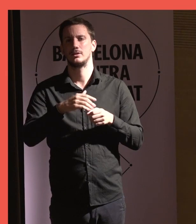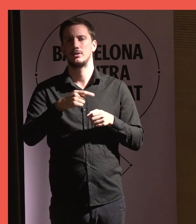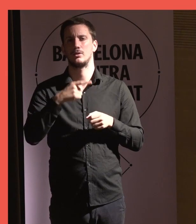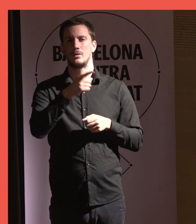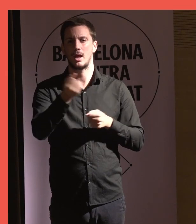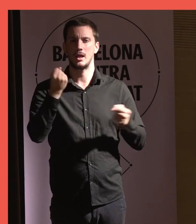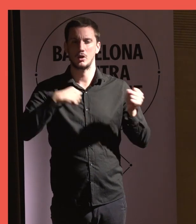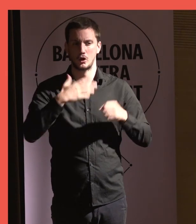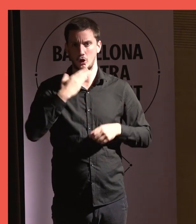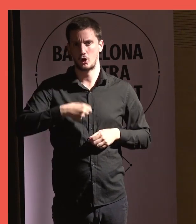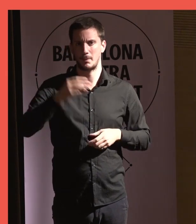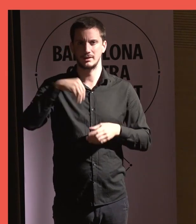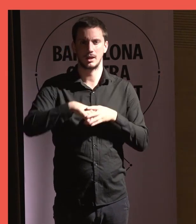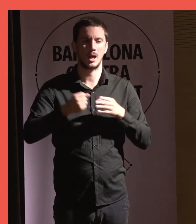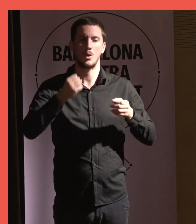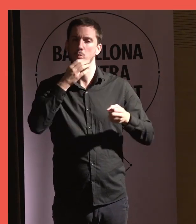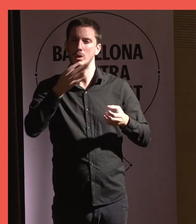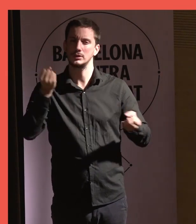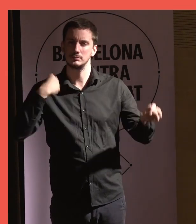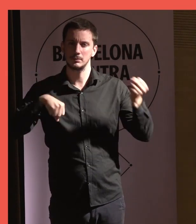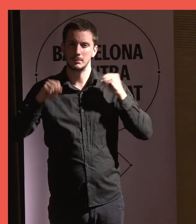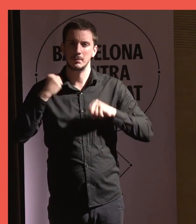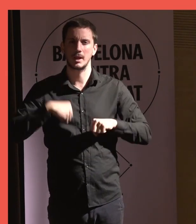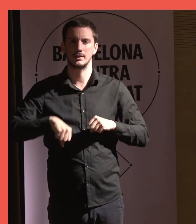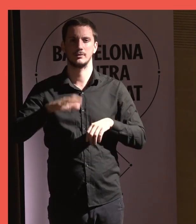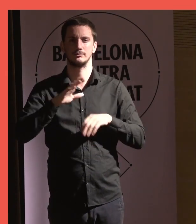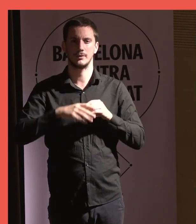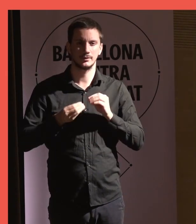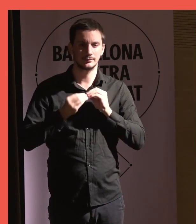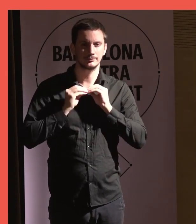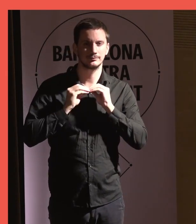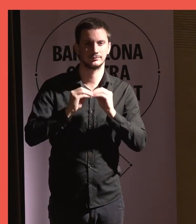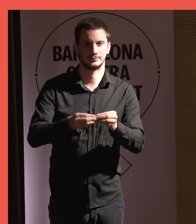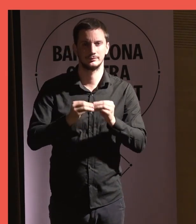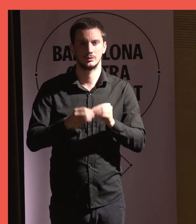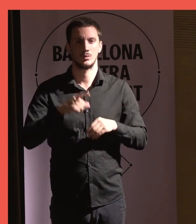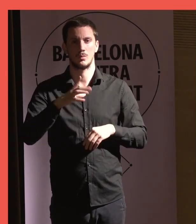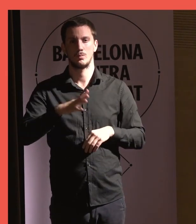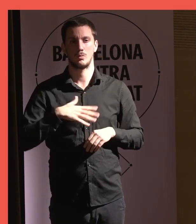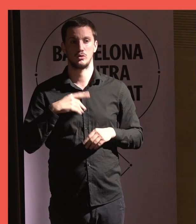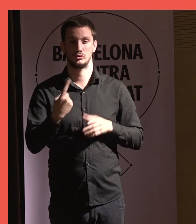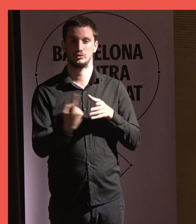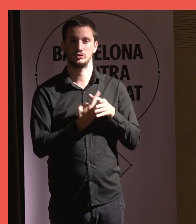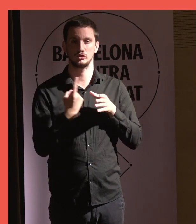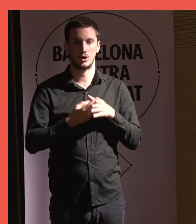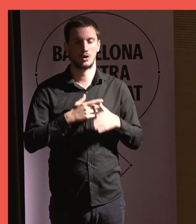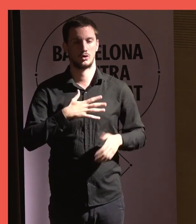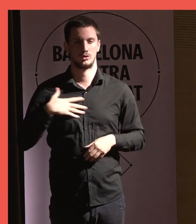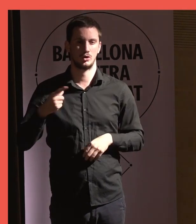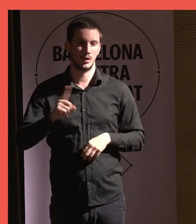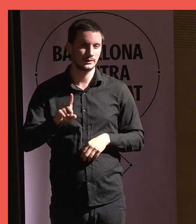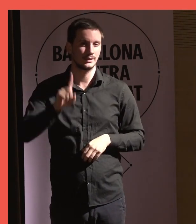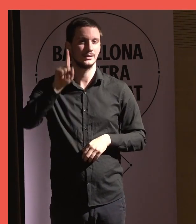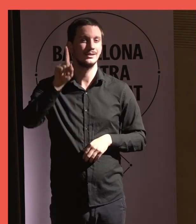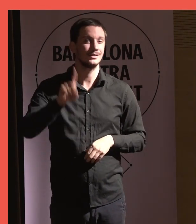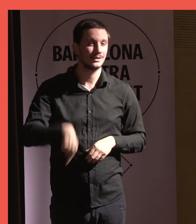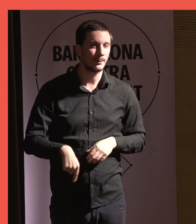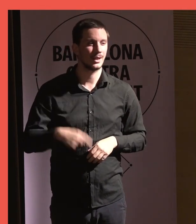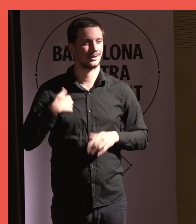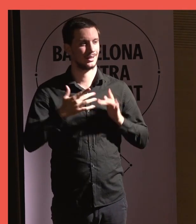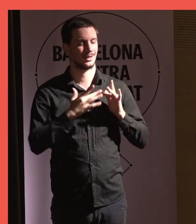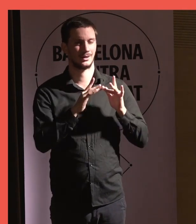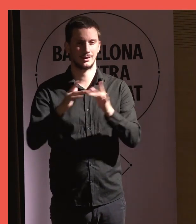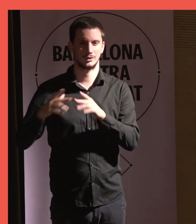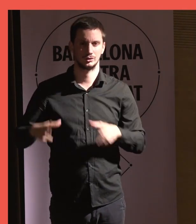accions, iniciatives o bones pràctiques que contribueixin a pal·liar la soledat no desitjada i fomentin les relacions